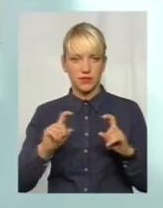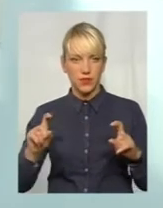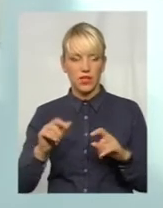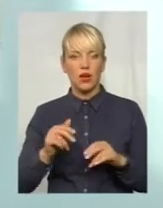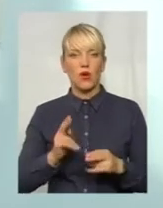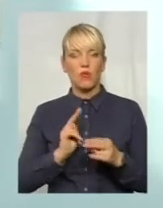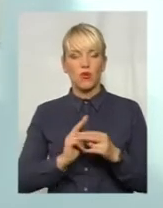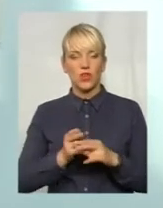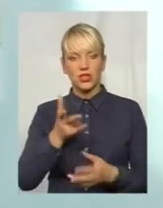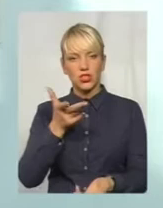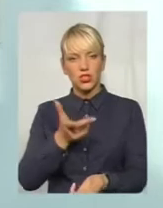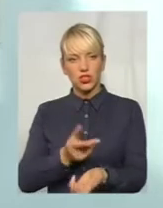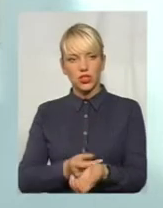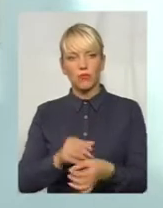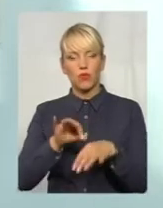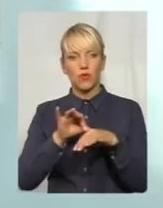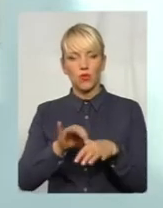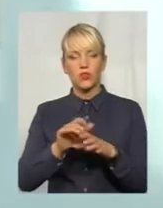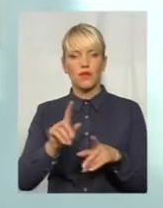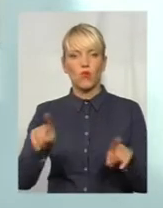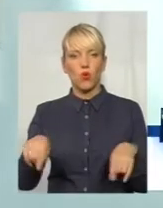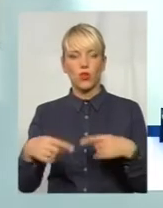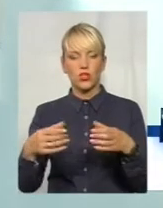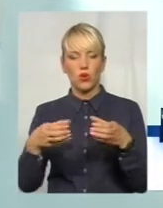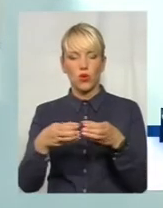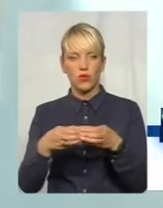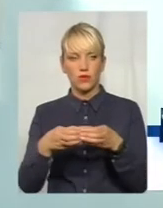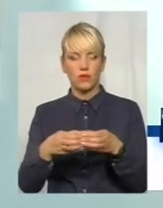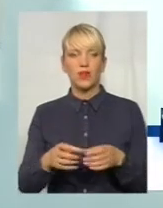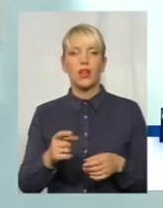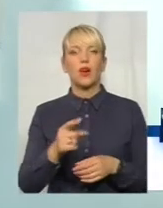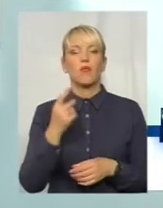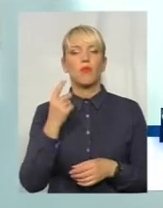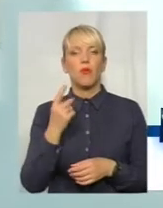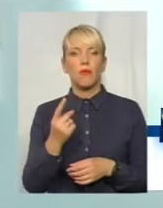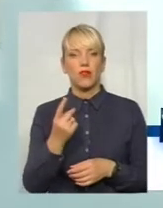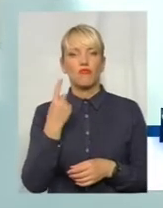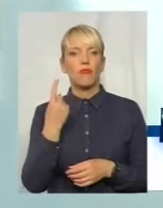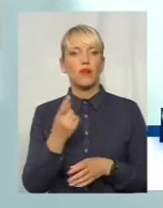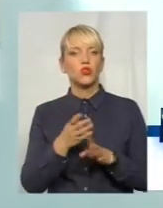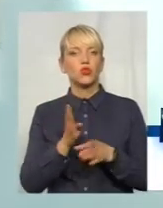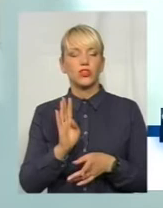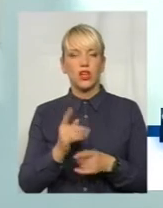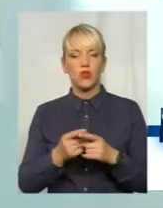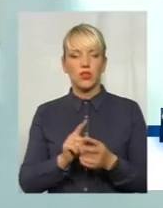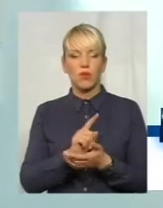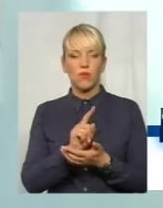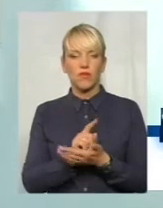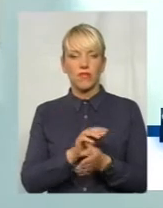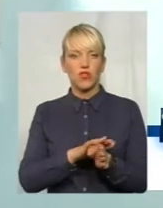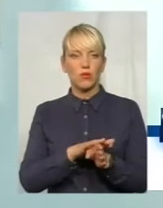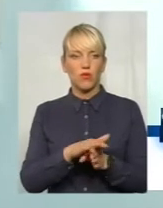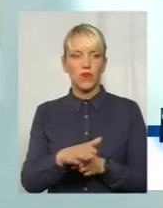Профілактичні щеплення проводяться в організованих колективах і дозволені. По-перше, в першу чергу, це обов'язково відбувається за